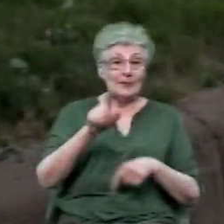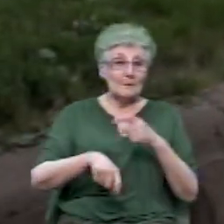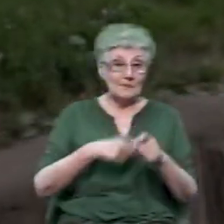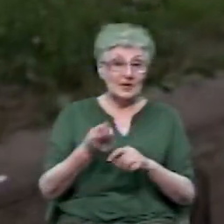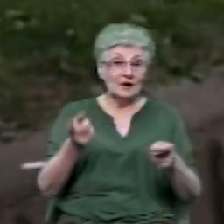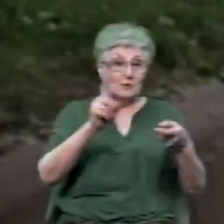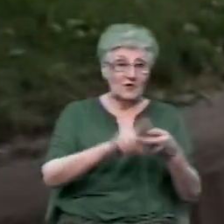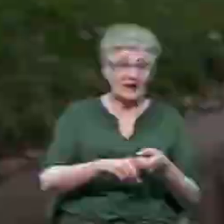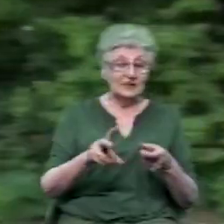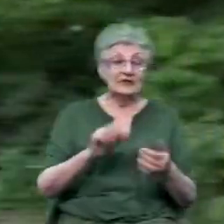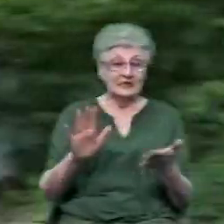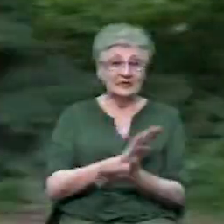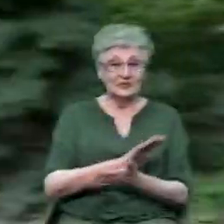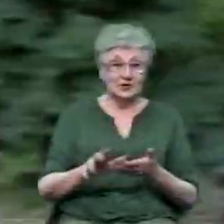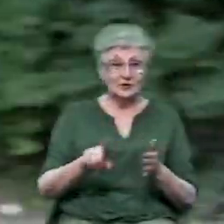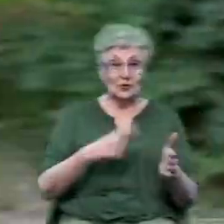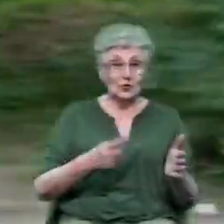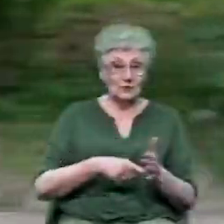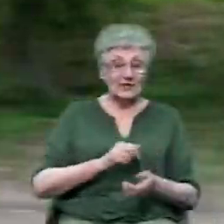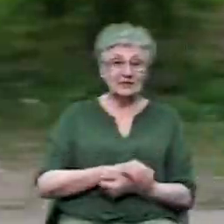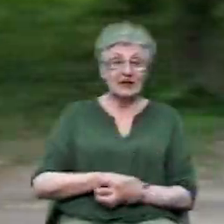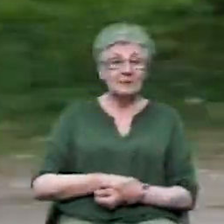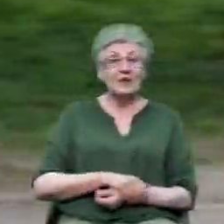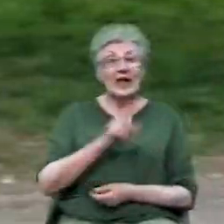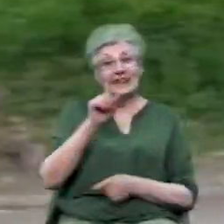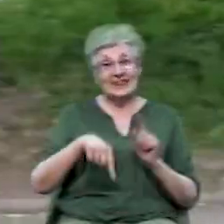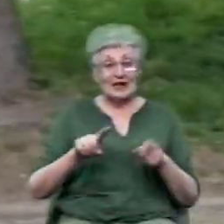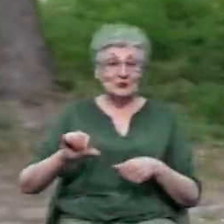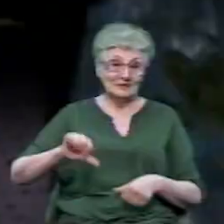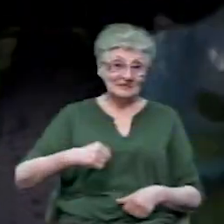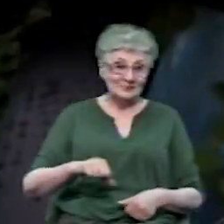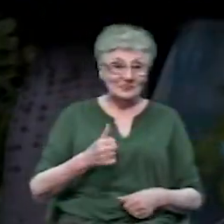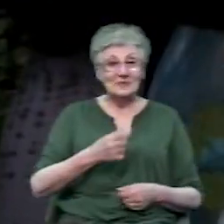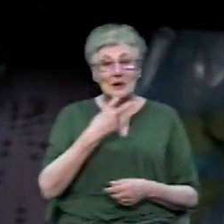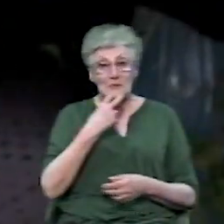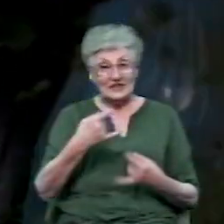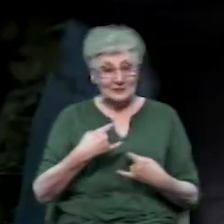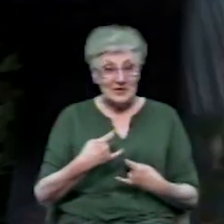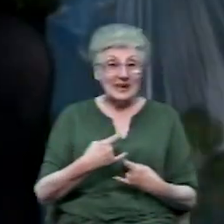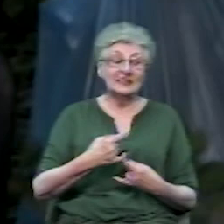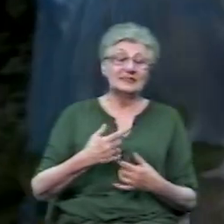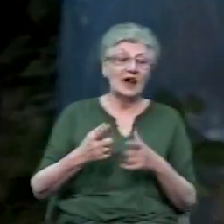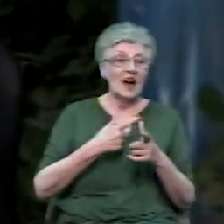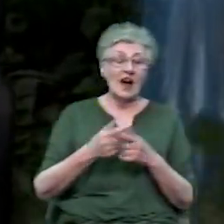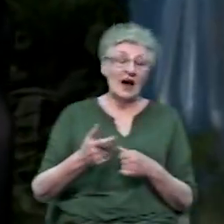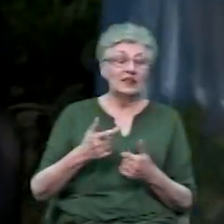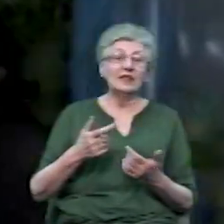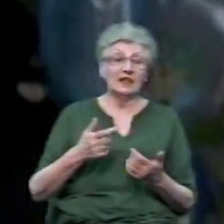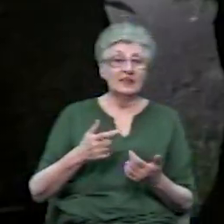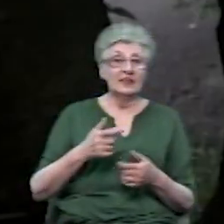зайнятися, нам це дуже-дуже подобається. Часто там підколюють, часто там можуть посміятися, але взагалі це не зважаю, оскільки